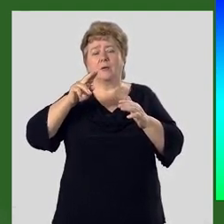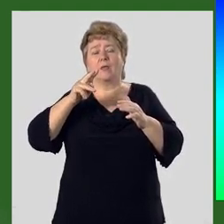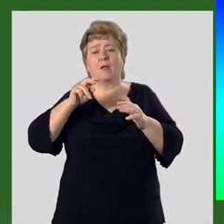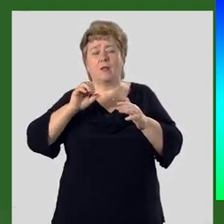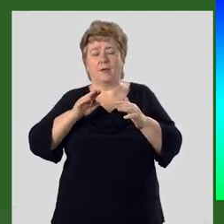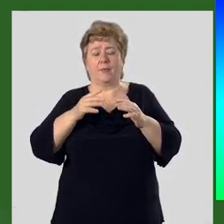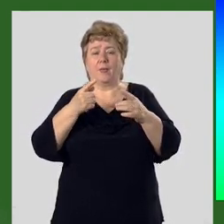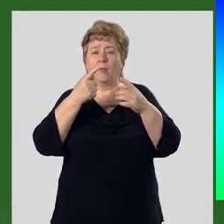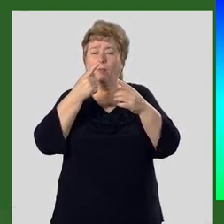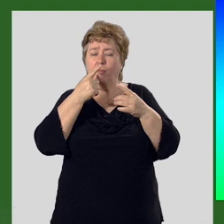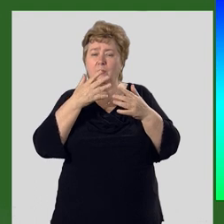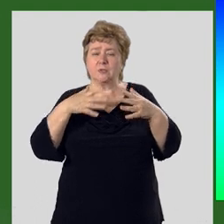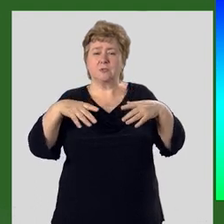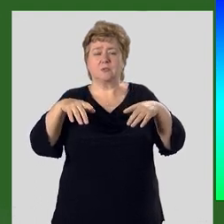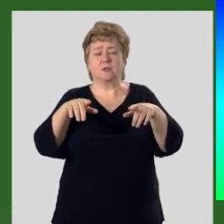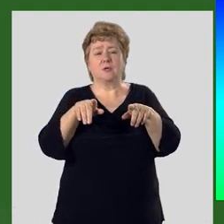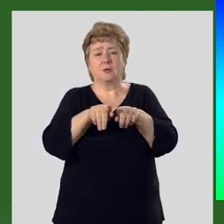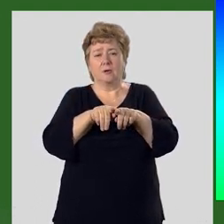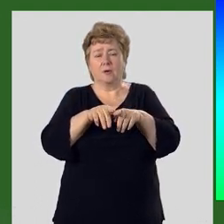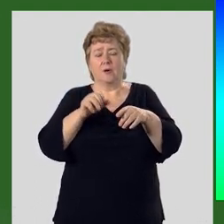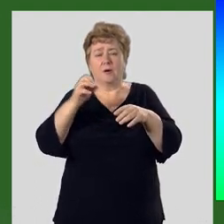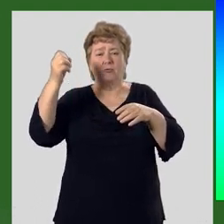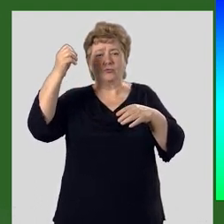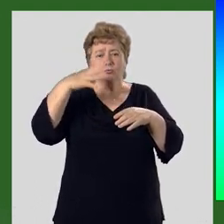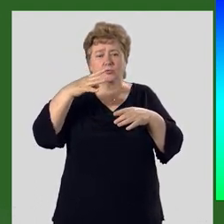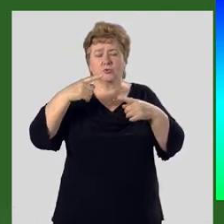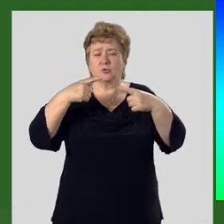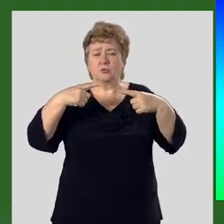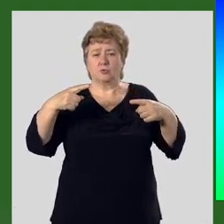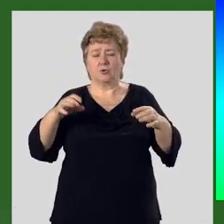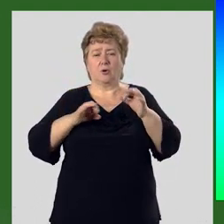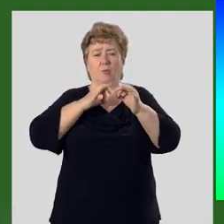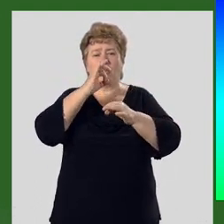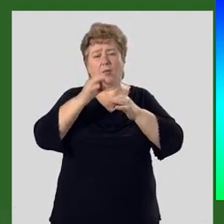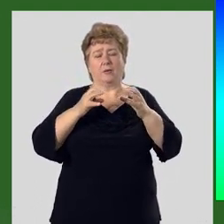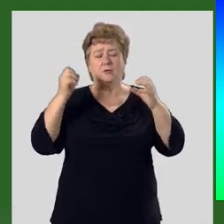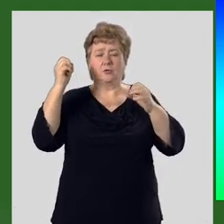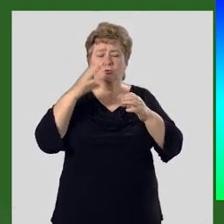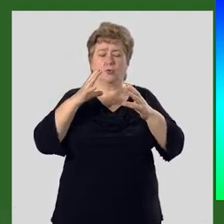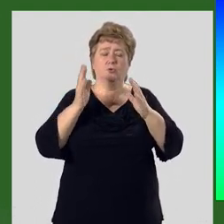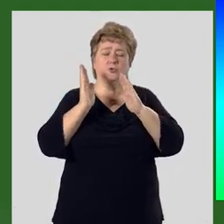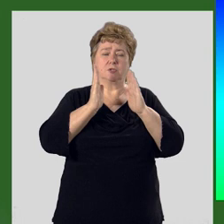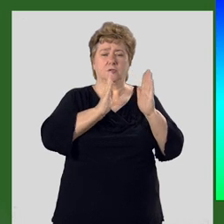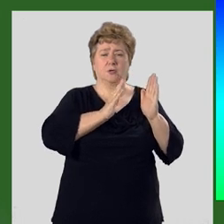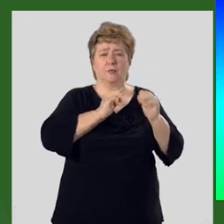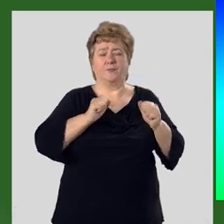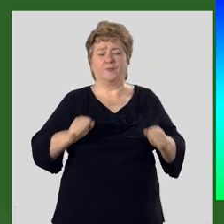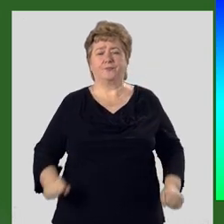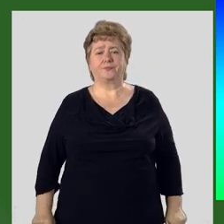Он приблизительно такой же, как у Солнца и остальных планет Солнечной системы.